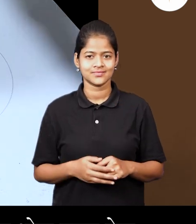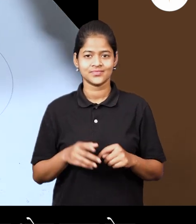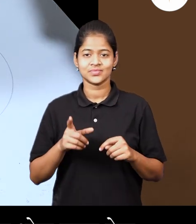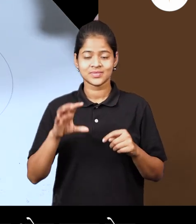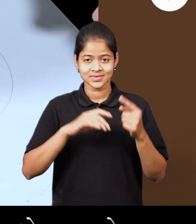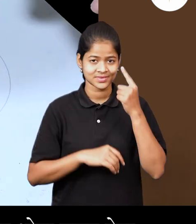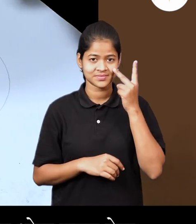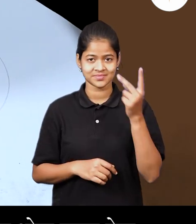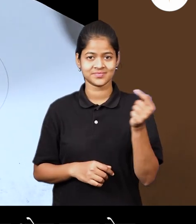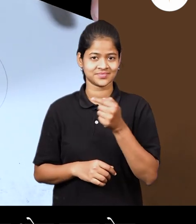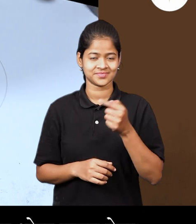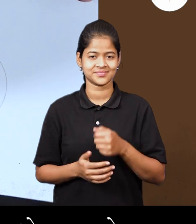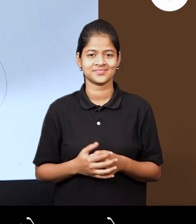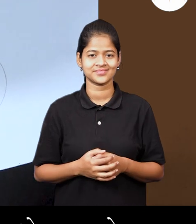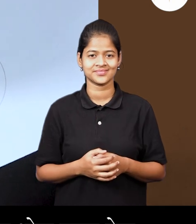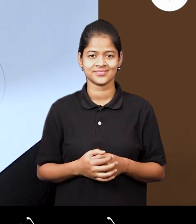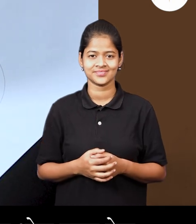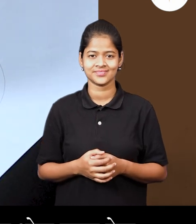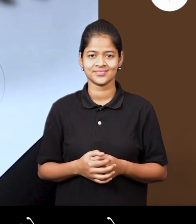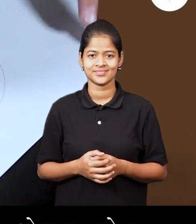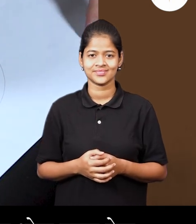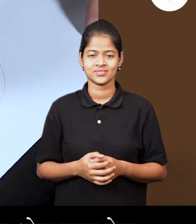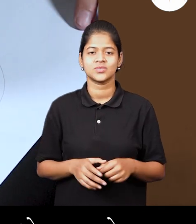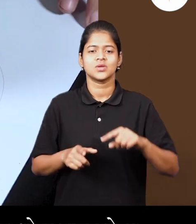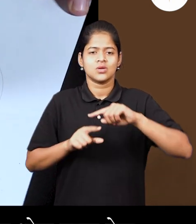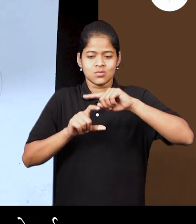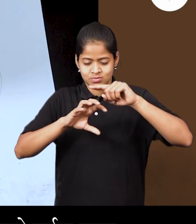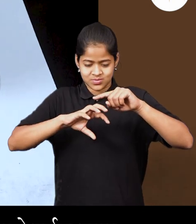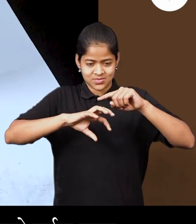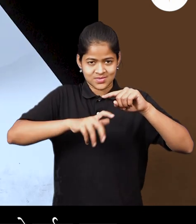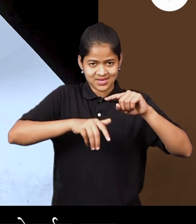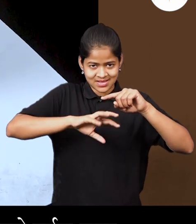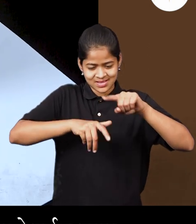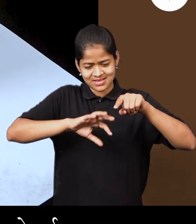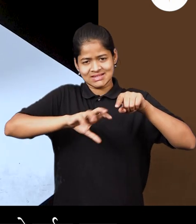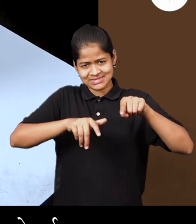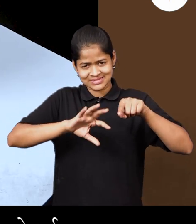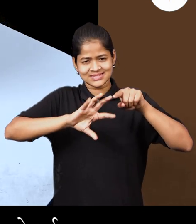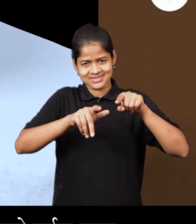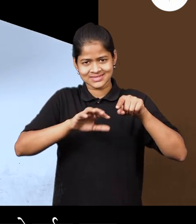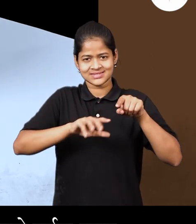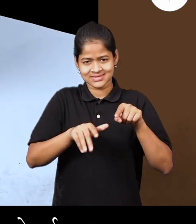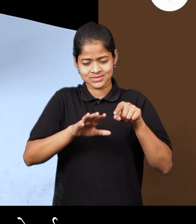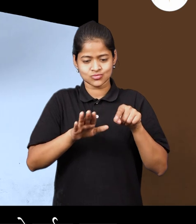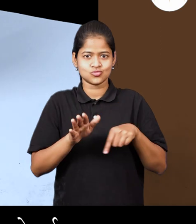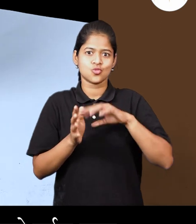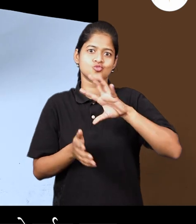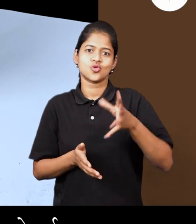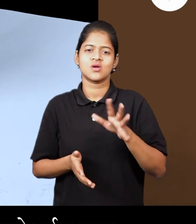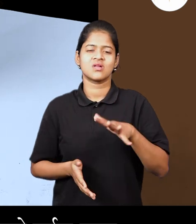पकड़ुन हाताने कागद थोड़ा दाबुन ठेवा दुसरे हाताने तो अलगद फिरवा